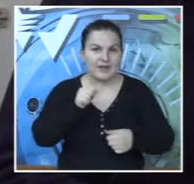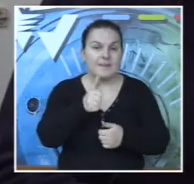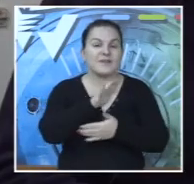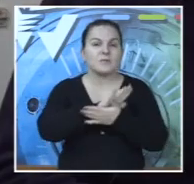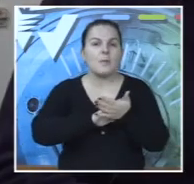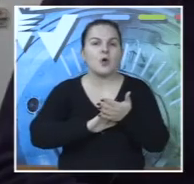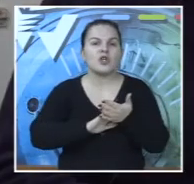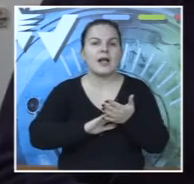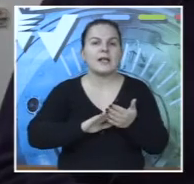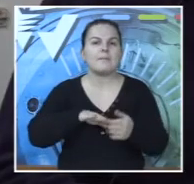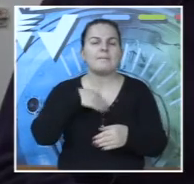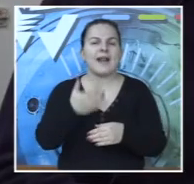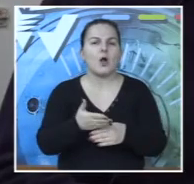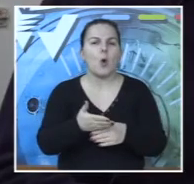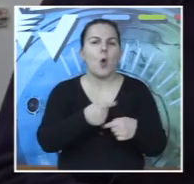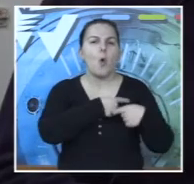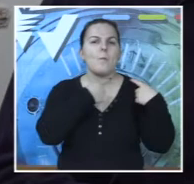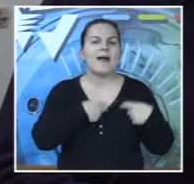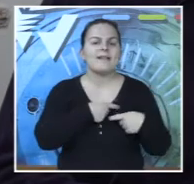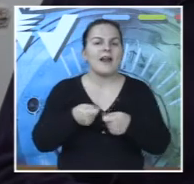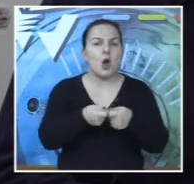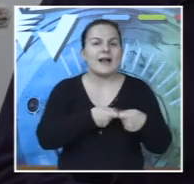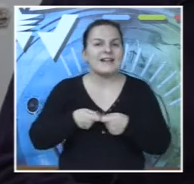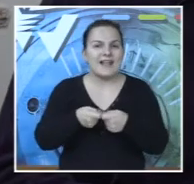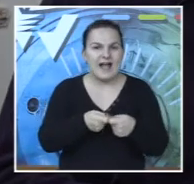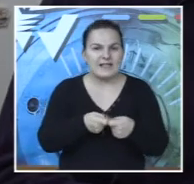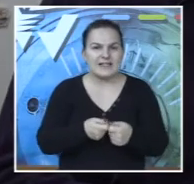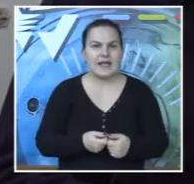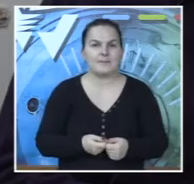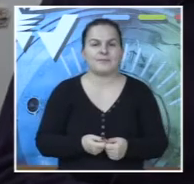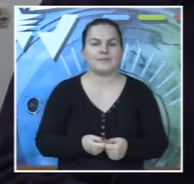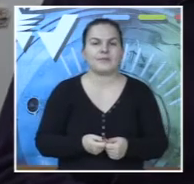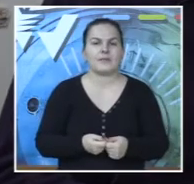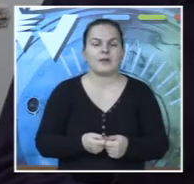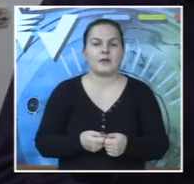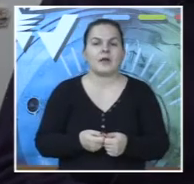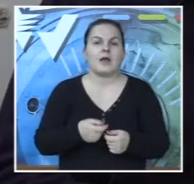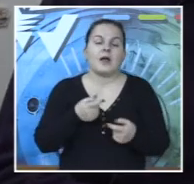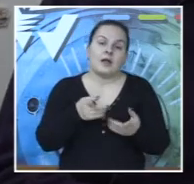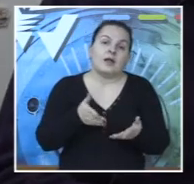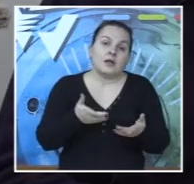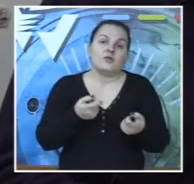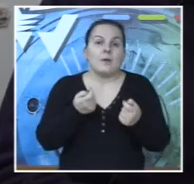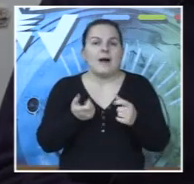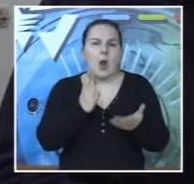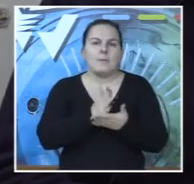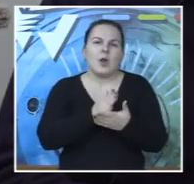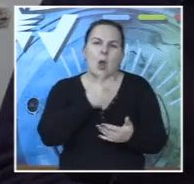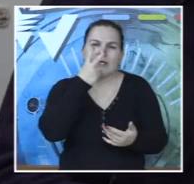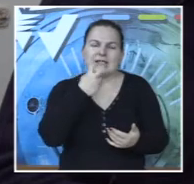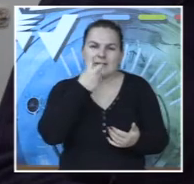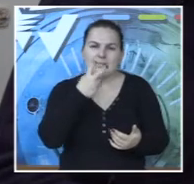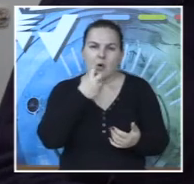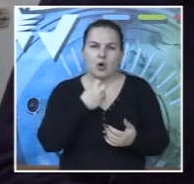prvo smo hrenuli preko humanitarne organizacije šapiće u humanitarne organizacije i onda je to malo